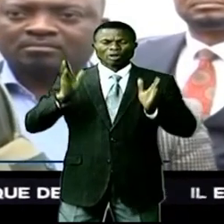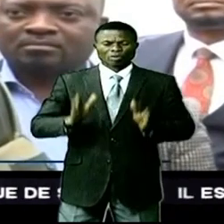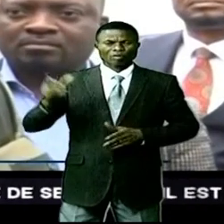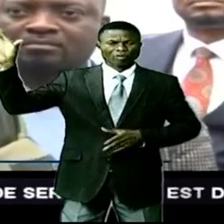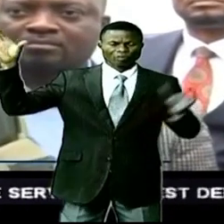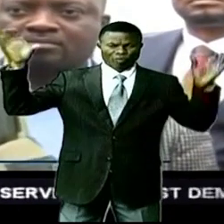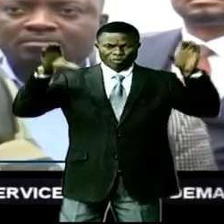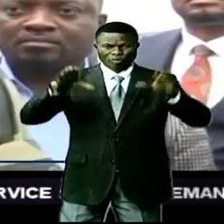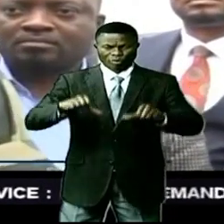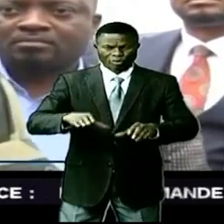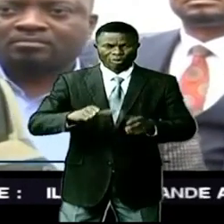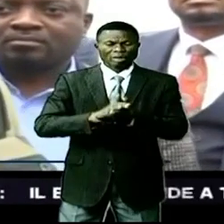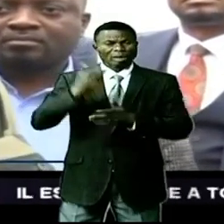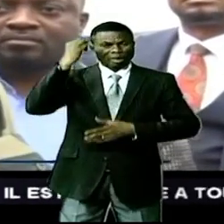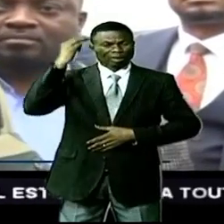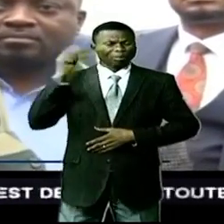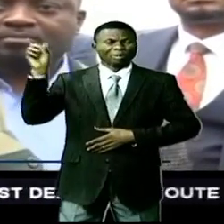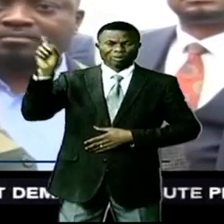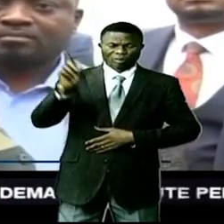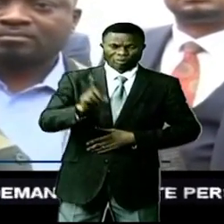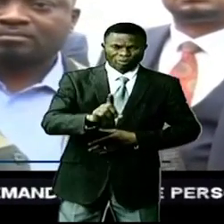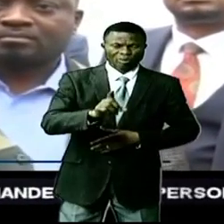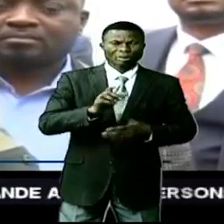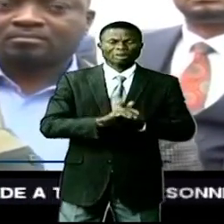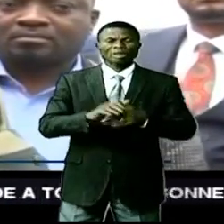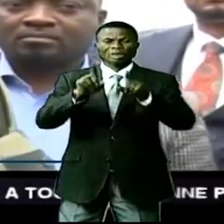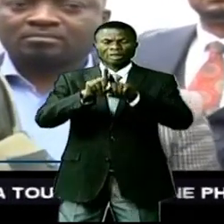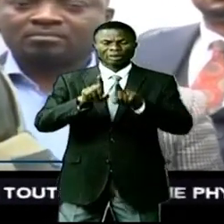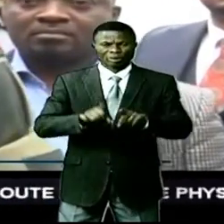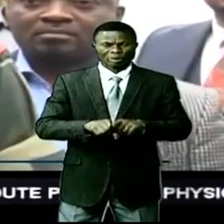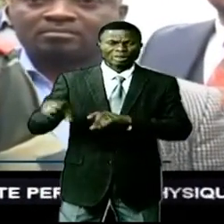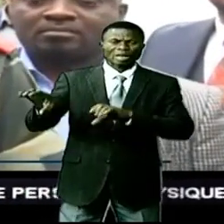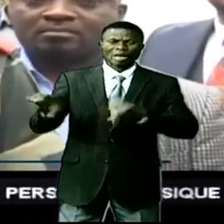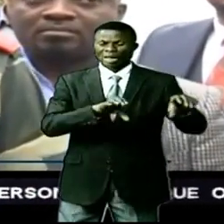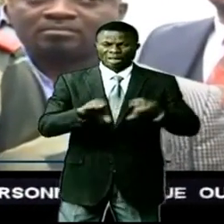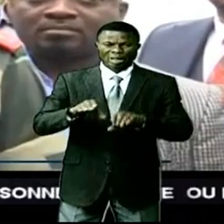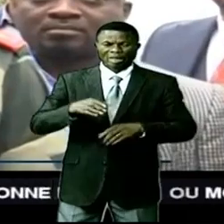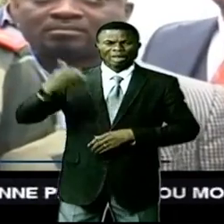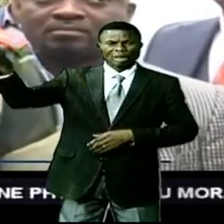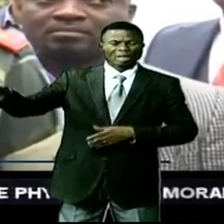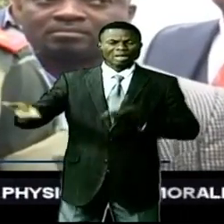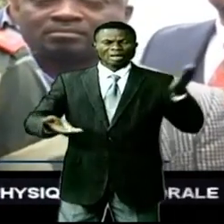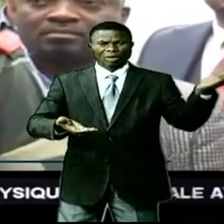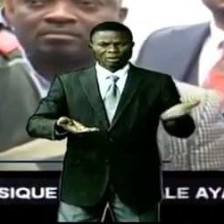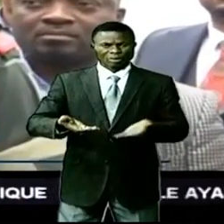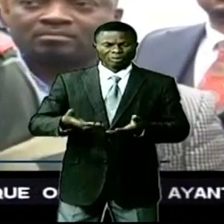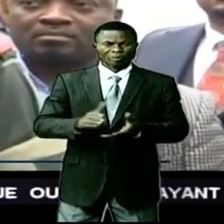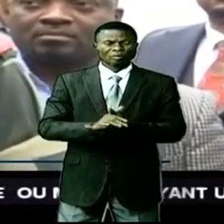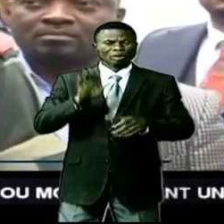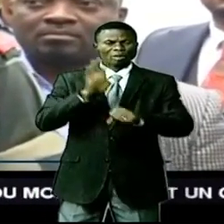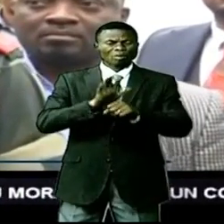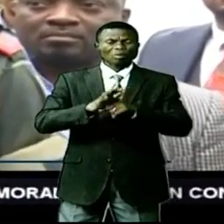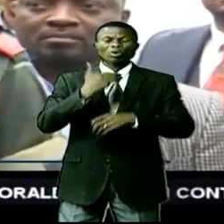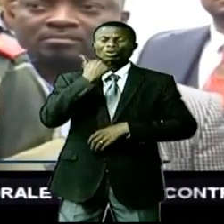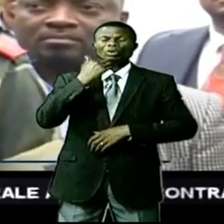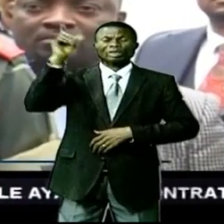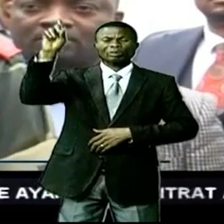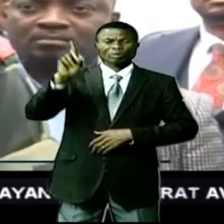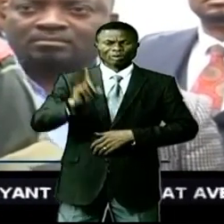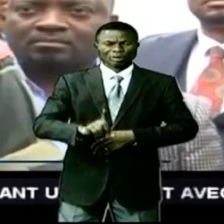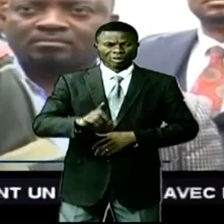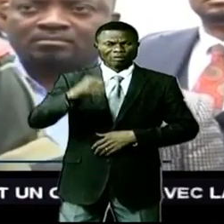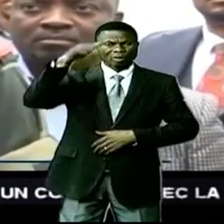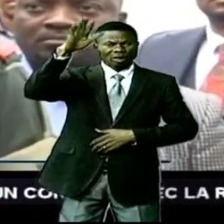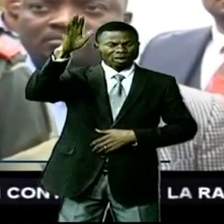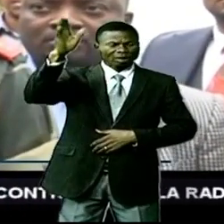'activité qui va accueillir le ministre national, l'activité qui va accueillir des partenaires qui viennent de l